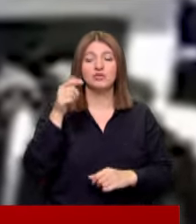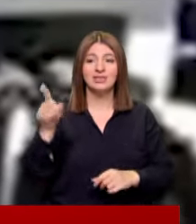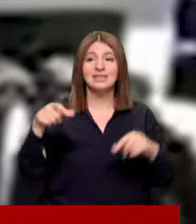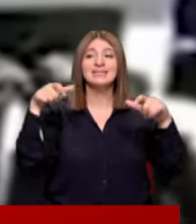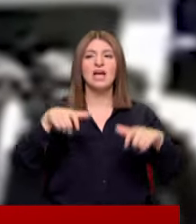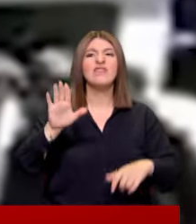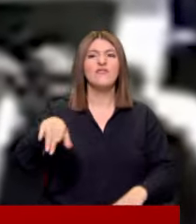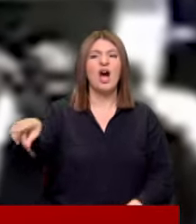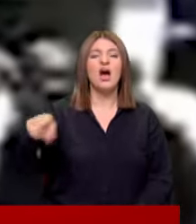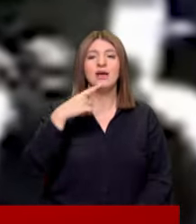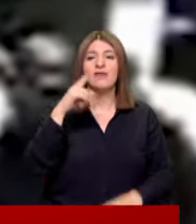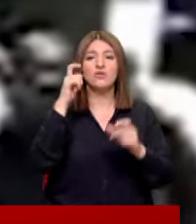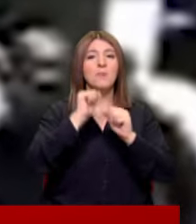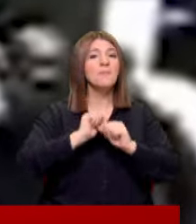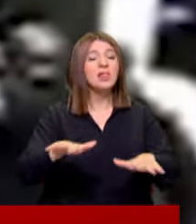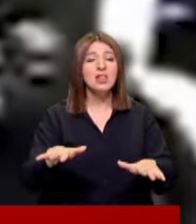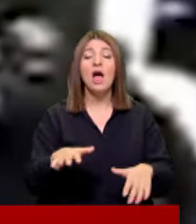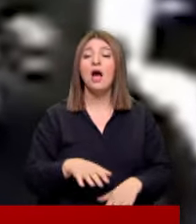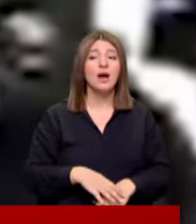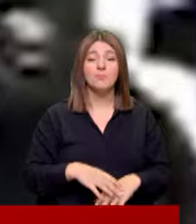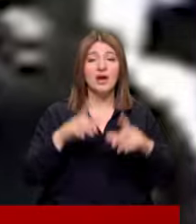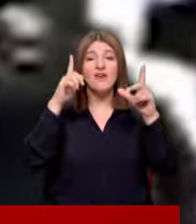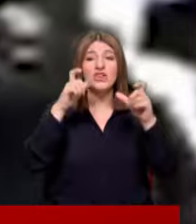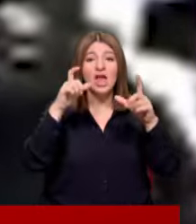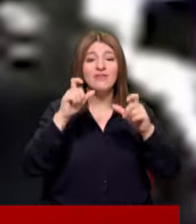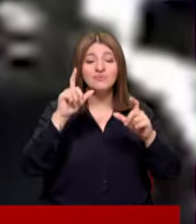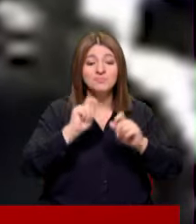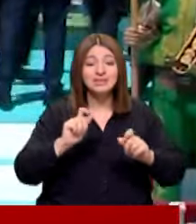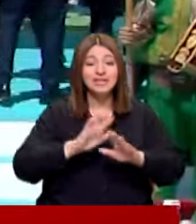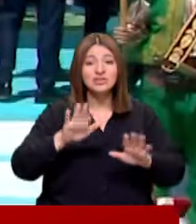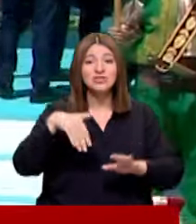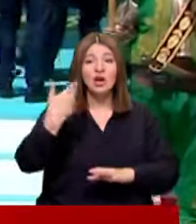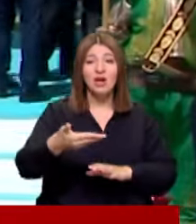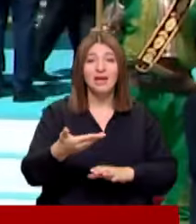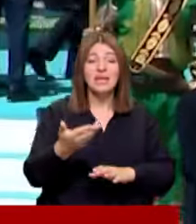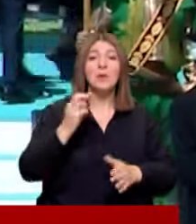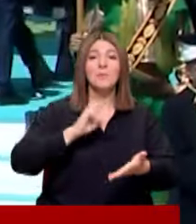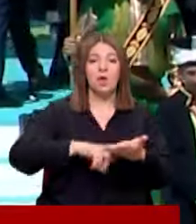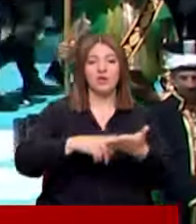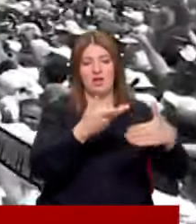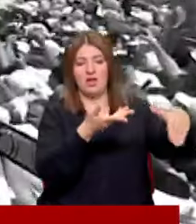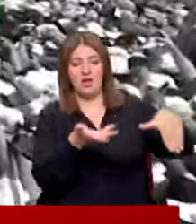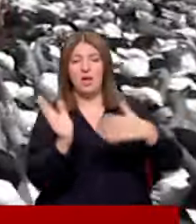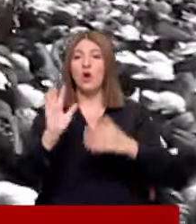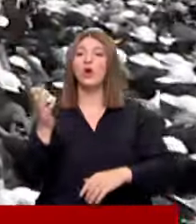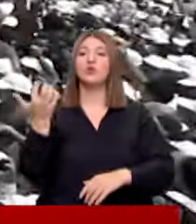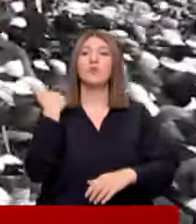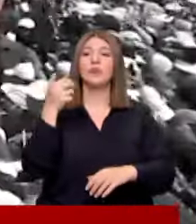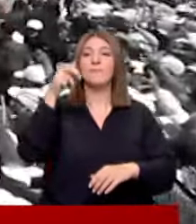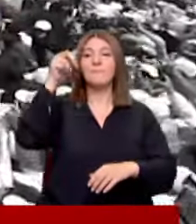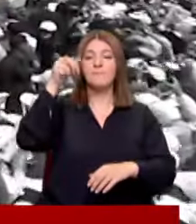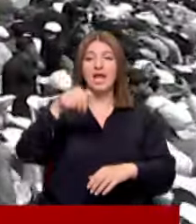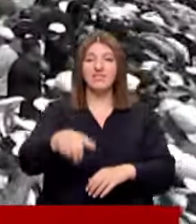sahnedeydiler diye fotoğrafları paylaştı Ama fotoğraf çekiminden sonra yani protokol ayrılırken Komutanların